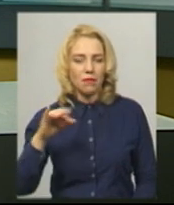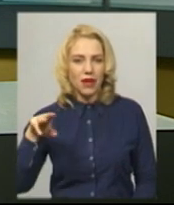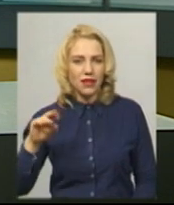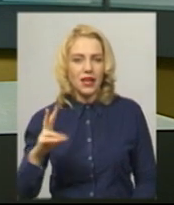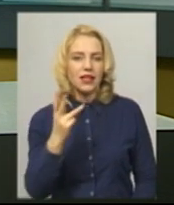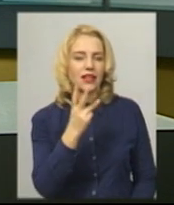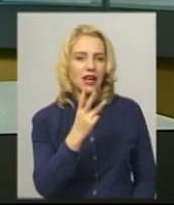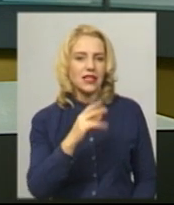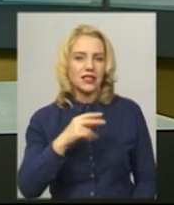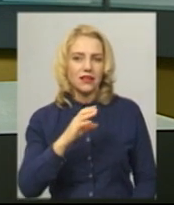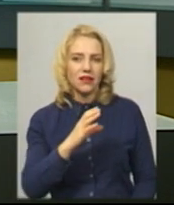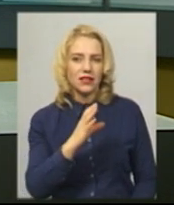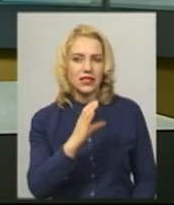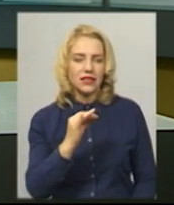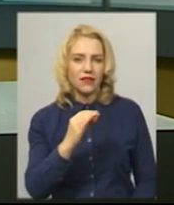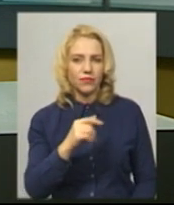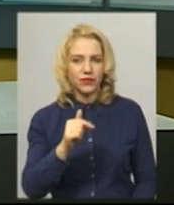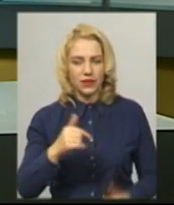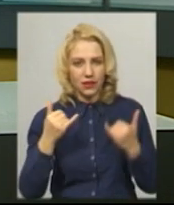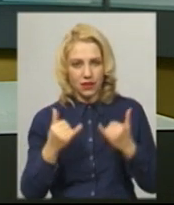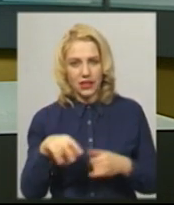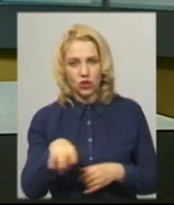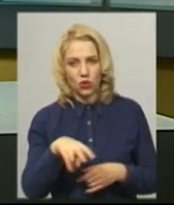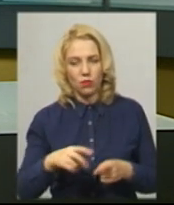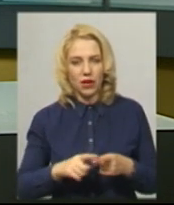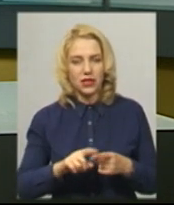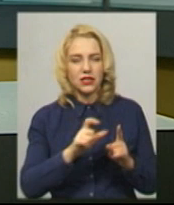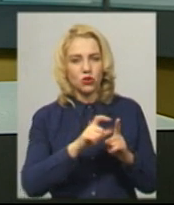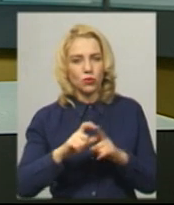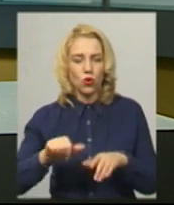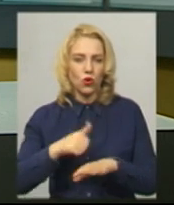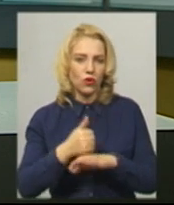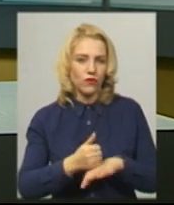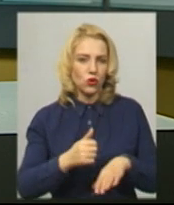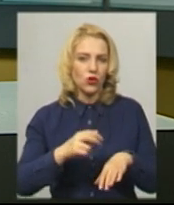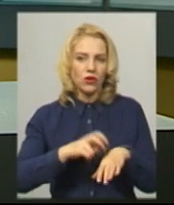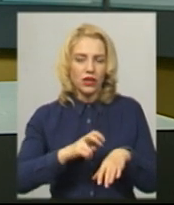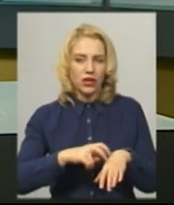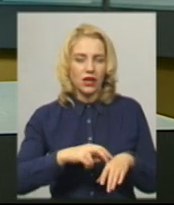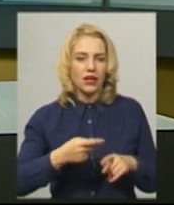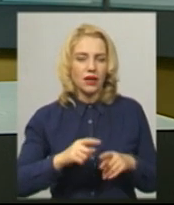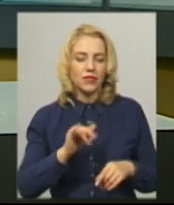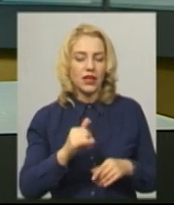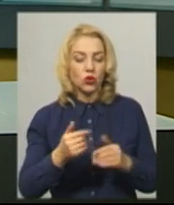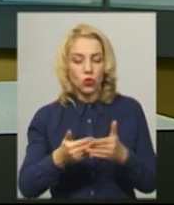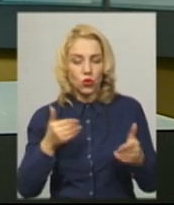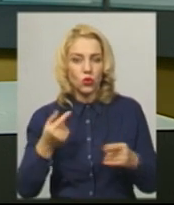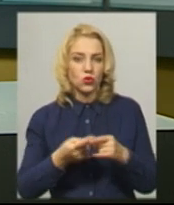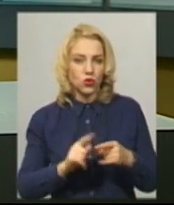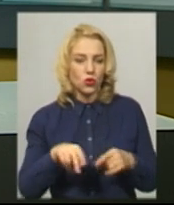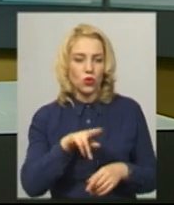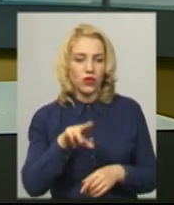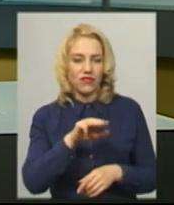третій. За словами заступника головного лікаря Хмельницької міської інфекційної лікарні Нінель Марцонь, до цього 10 років дифтерію на